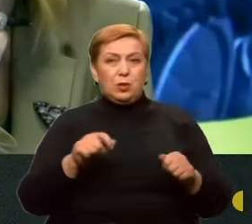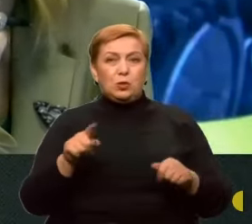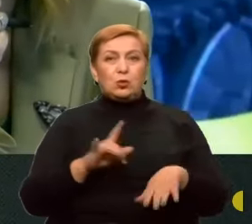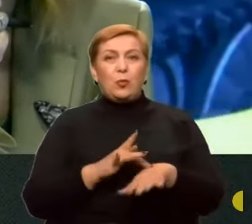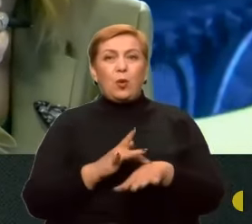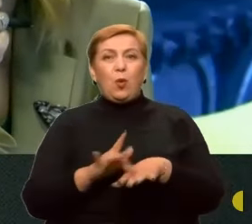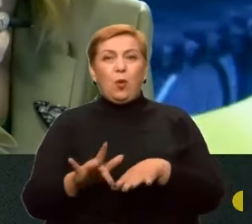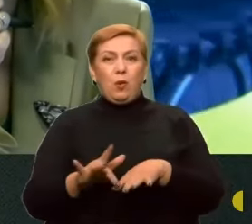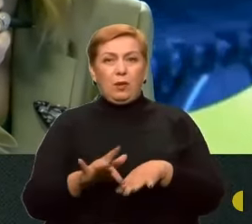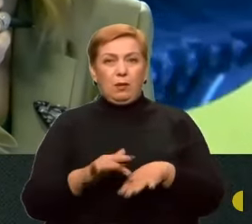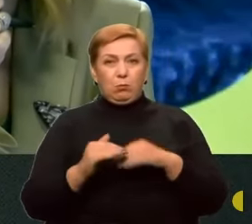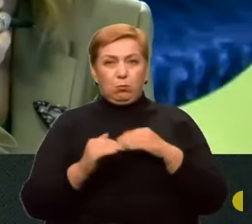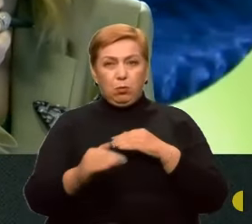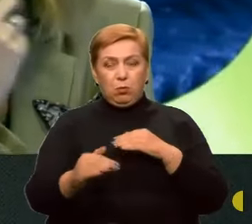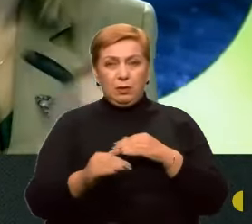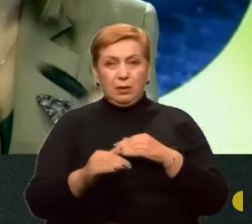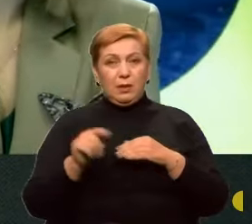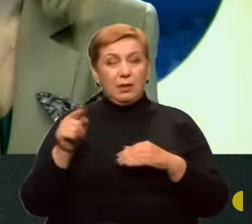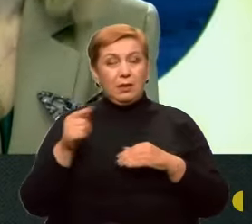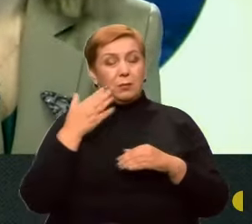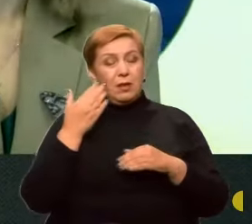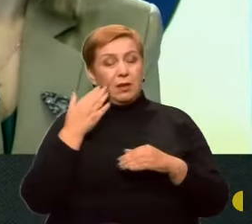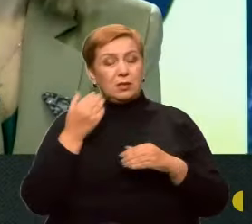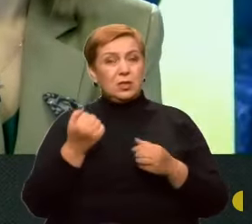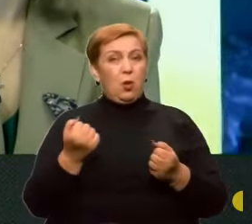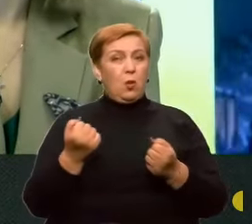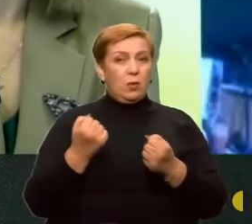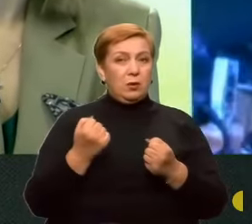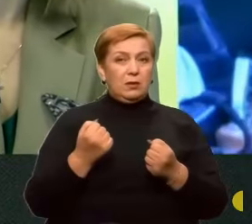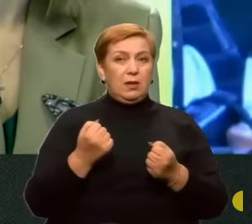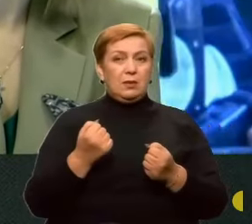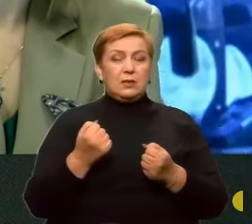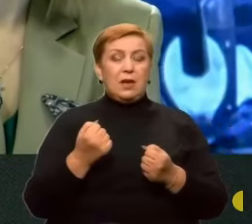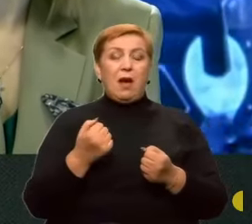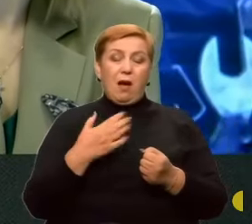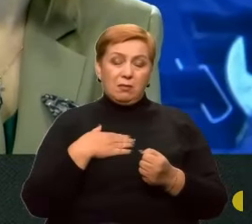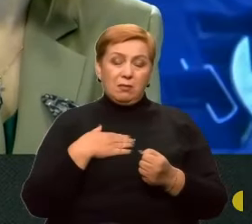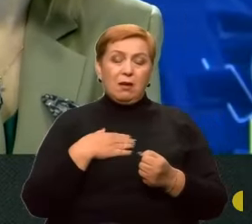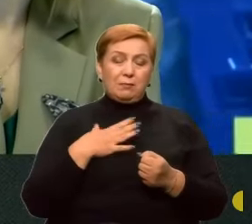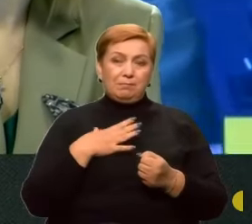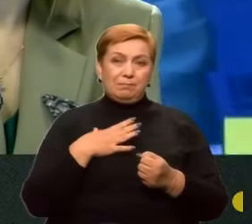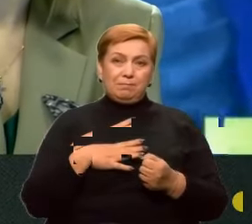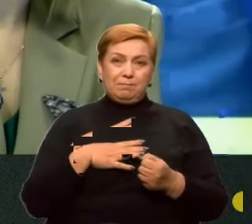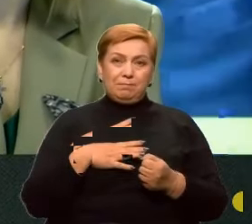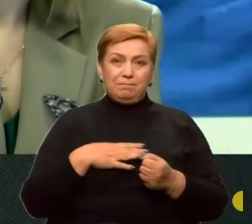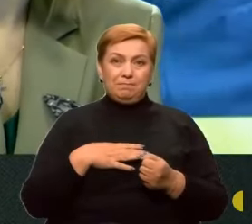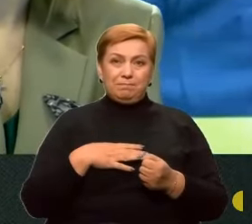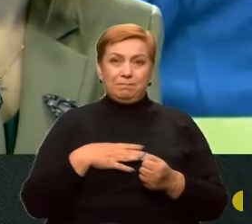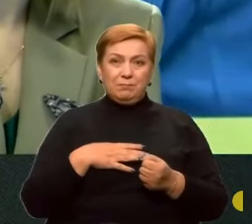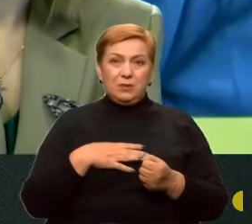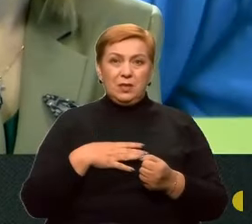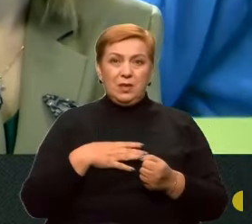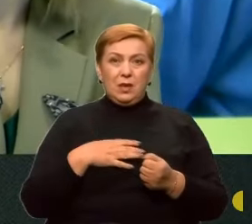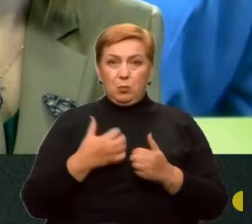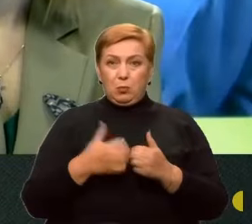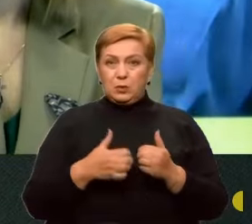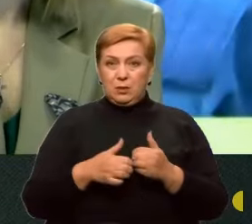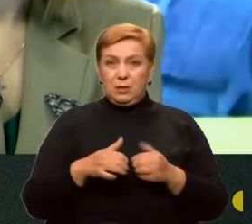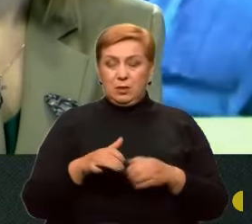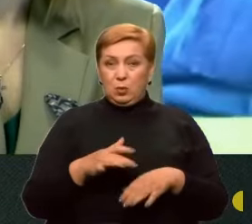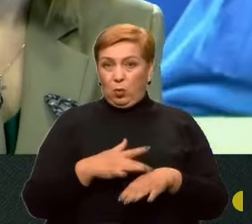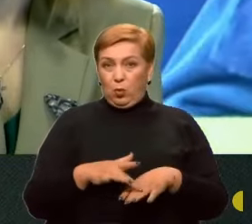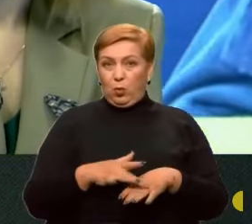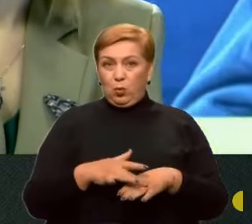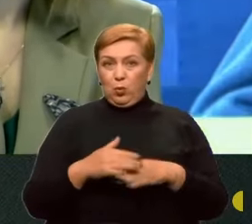легше оборонятися, а нам, відповідно, по частині хлопцям доводиться йти в атаку ледь не посеред голого поля. Просто